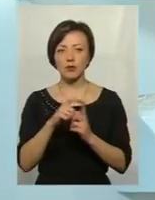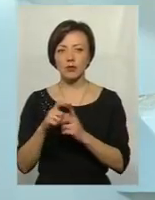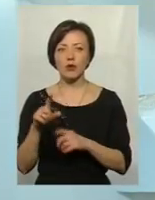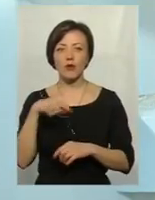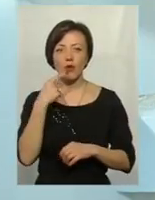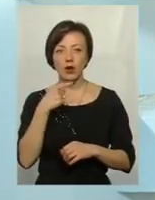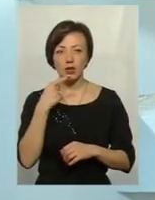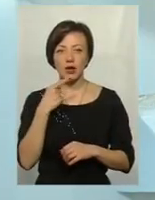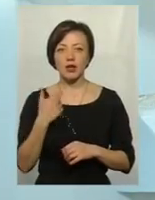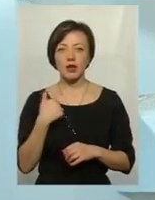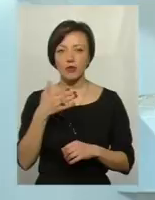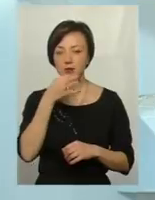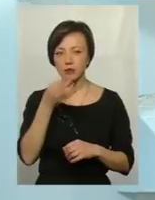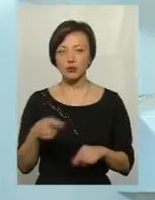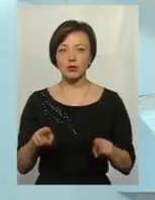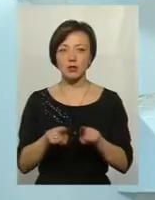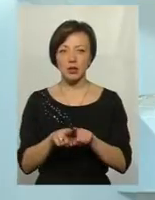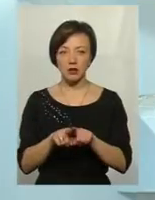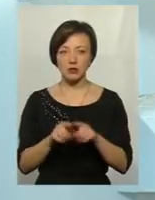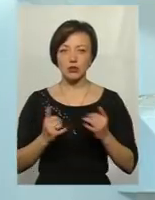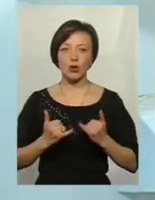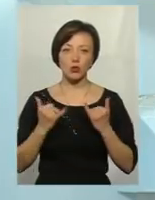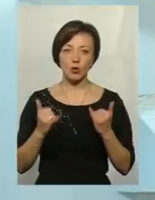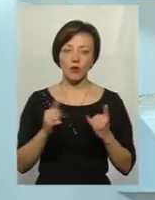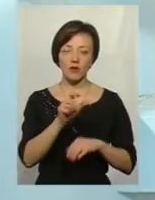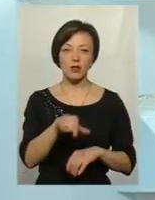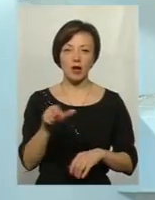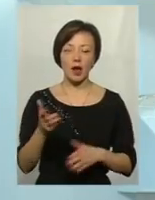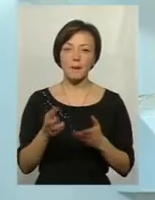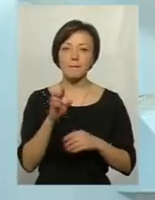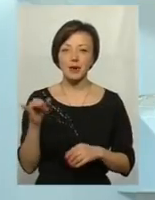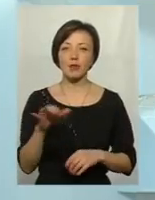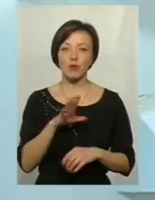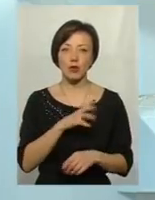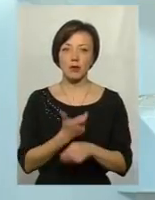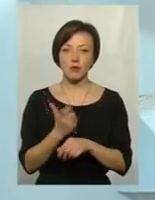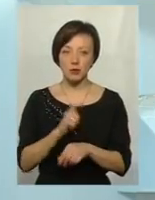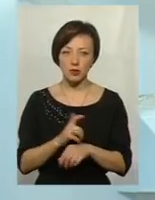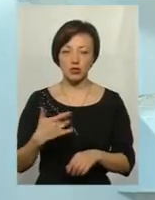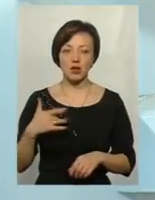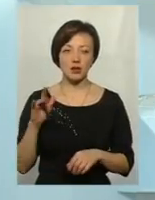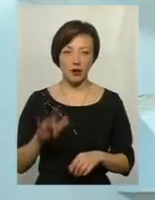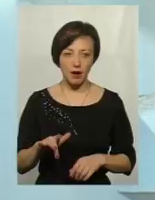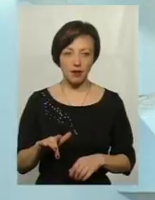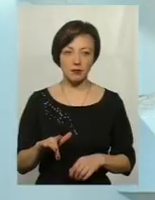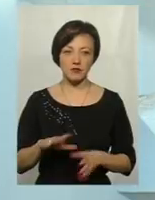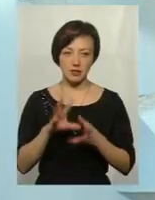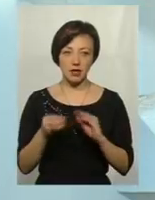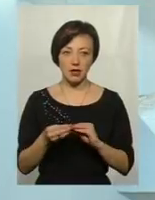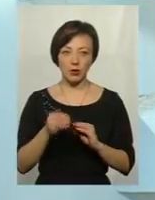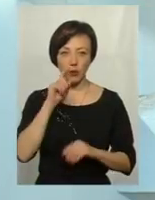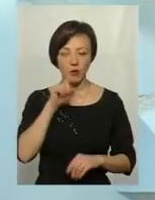про щось говорять. Я вам скажу так, шановні, що якби ми були більш радикальними, взагалі,